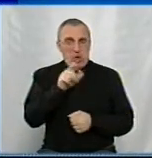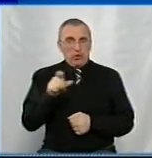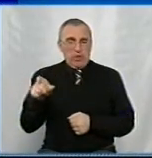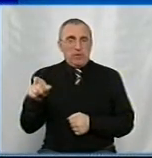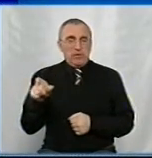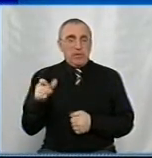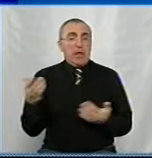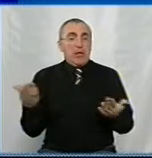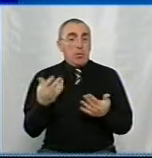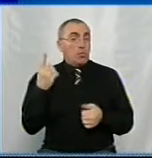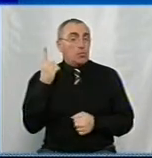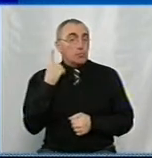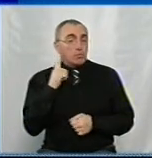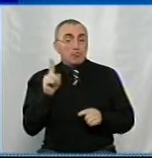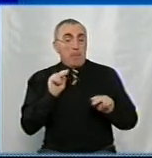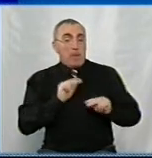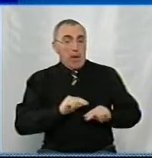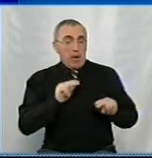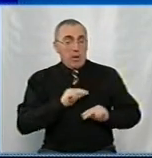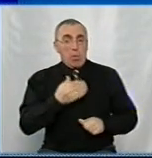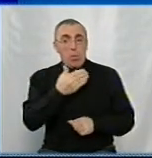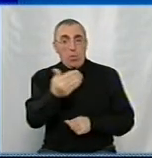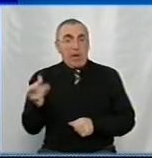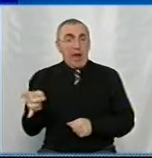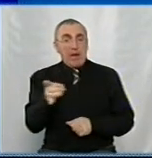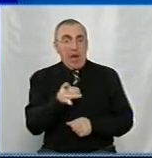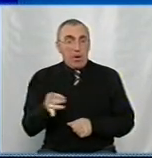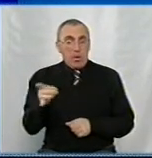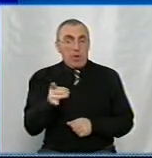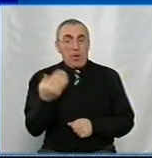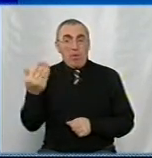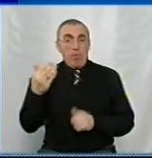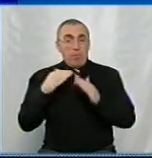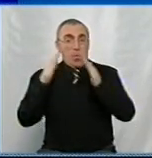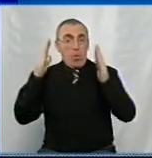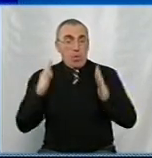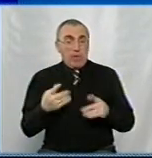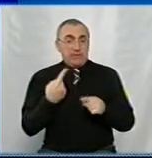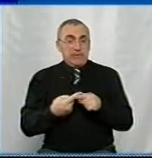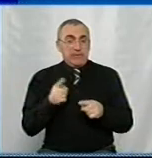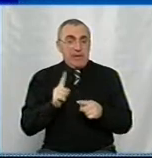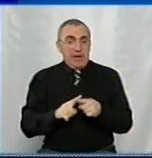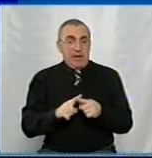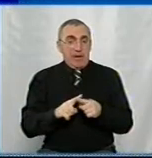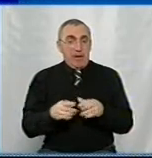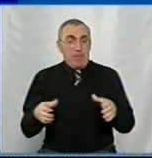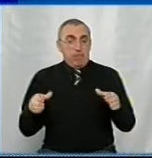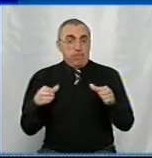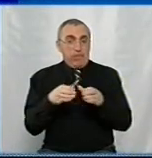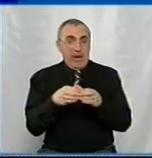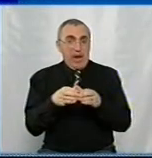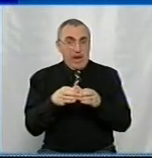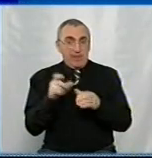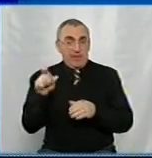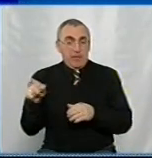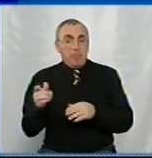які чують, що працює у їхньому районі, на їхньому будинку ця бригада, вони